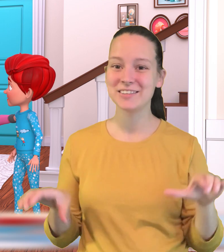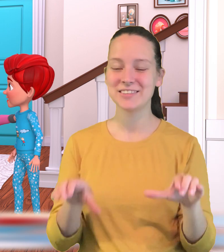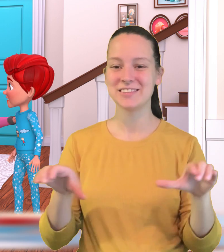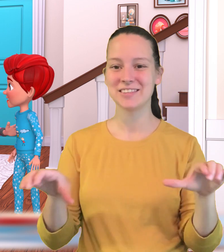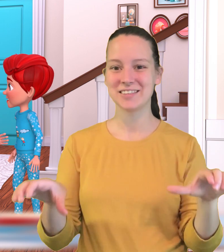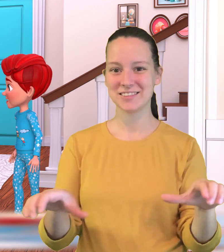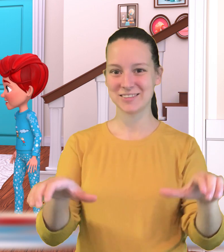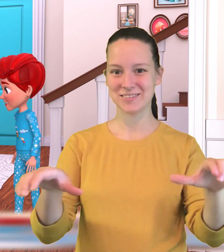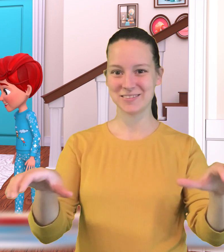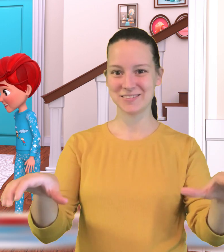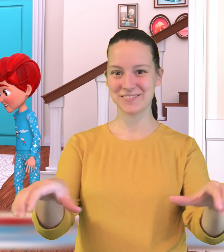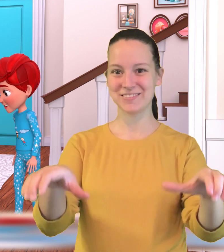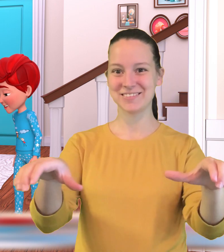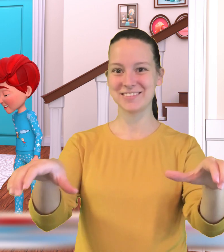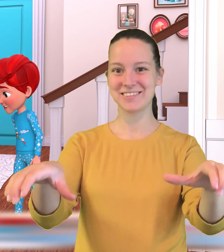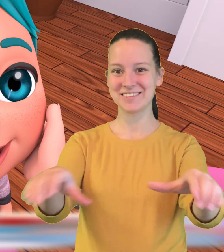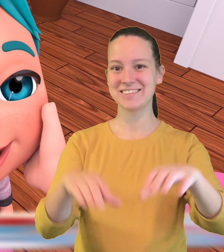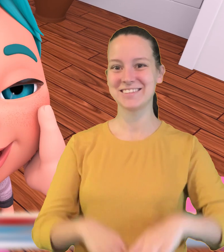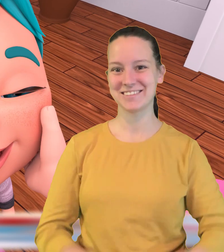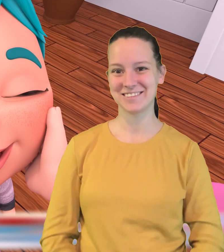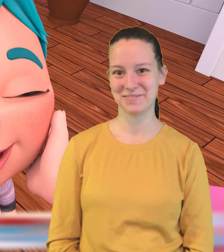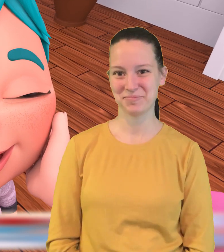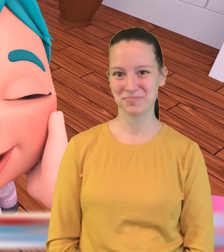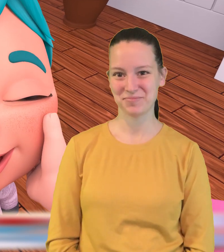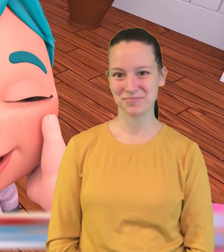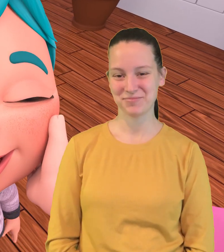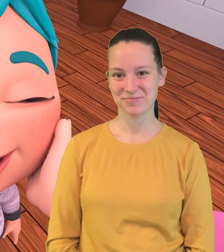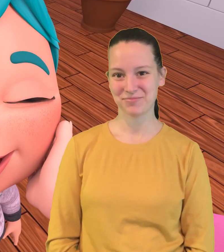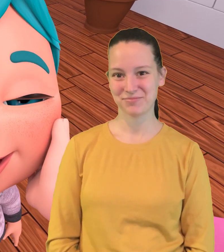das världen wir tun